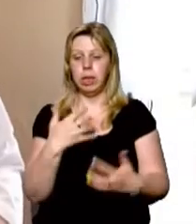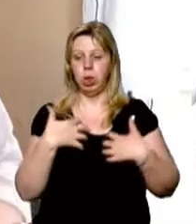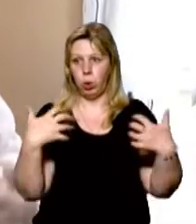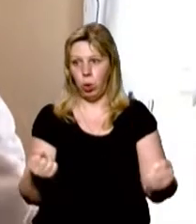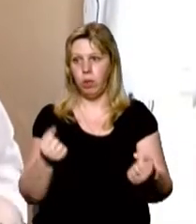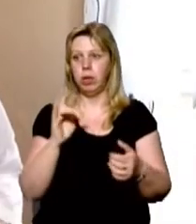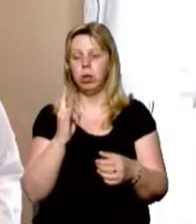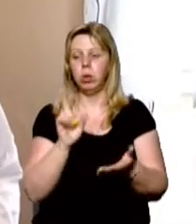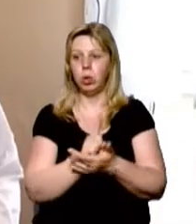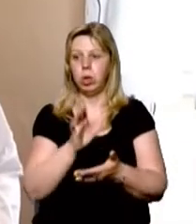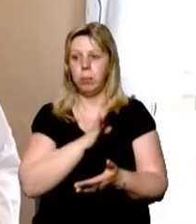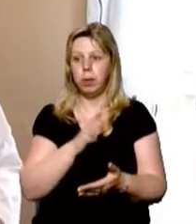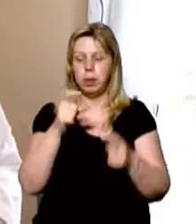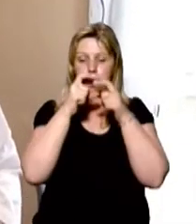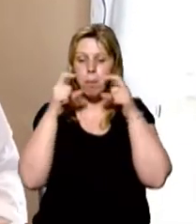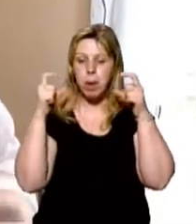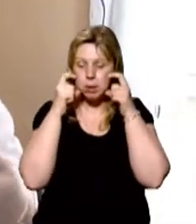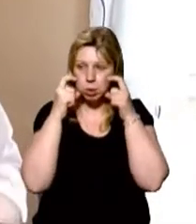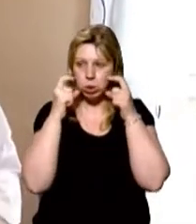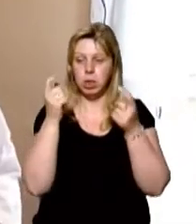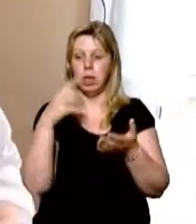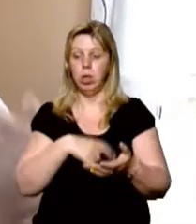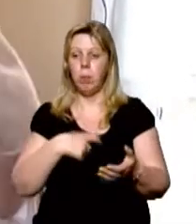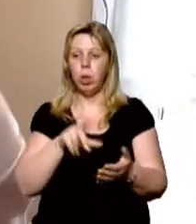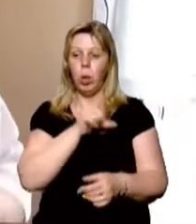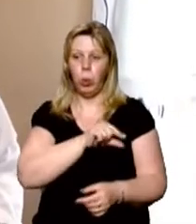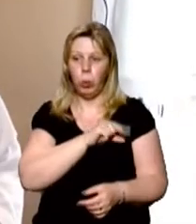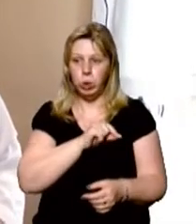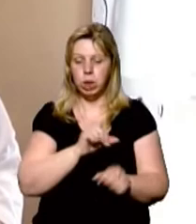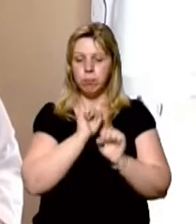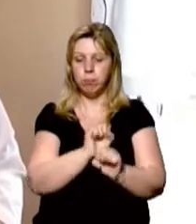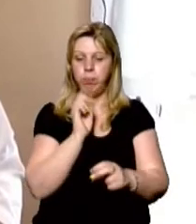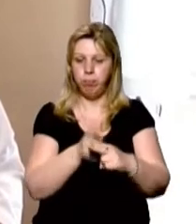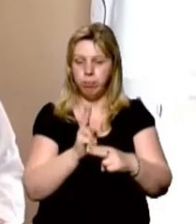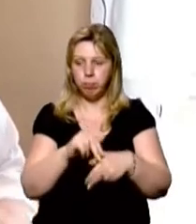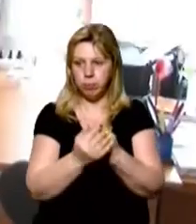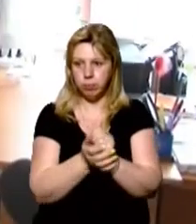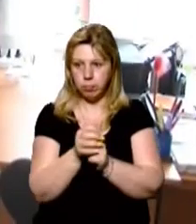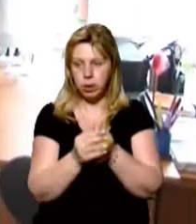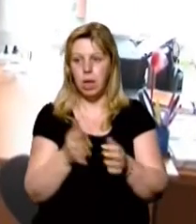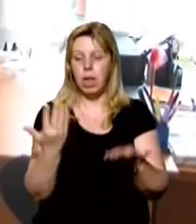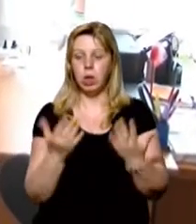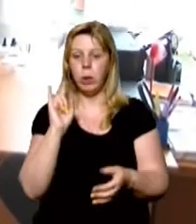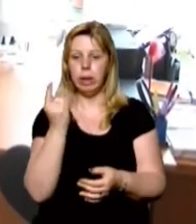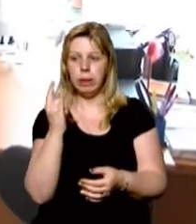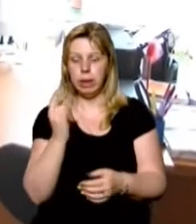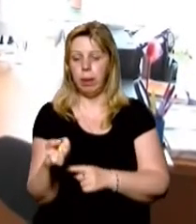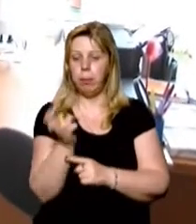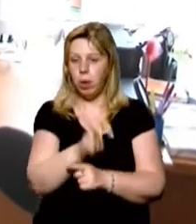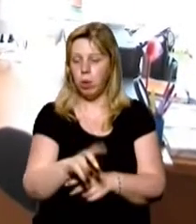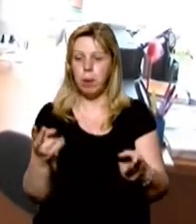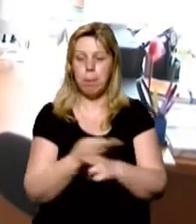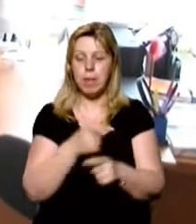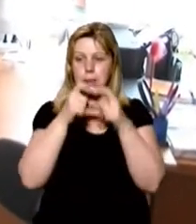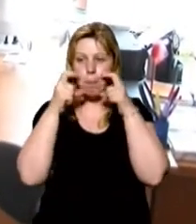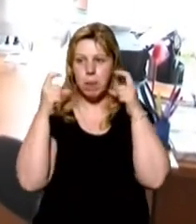дитинки має бути дві змінні масочки з собою, ручки, антисептик для обробки рук. Якщо дитина приходить без